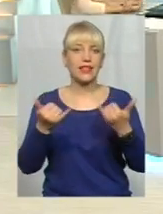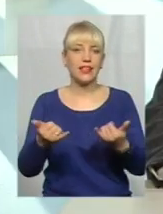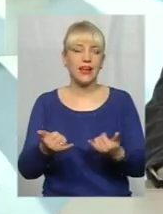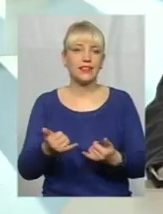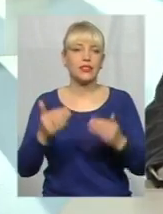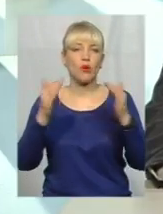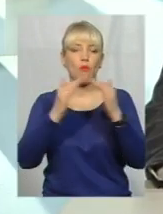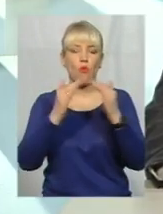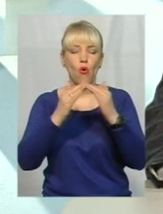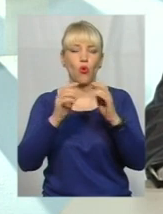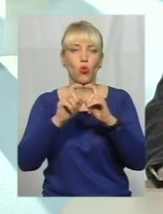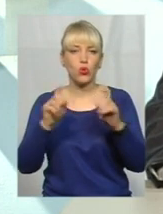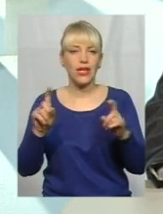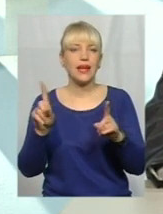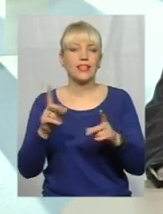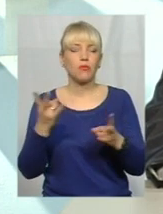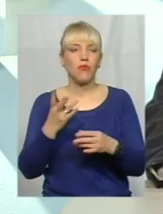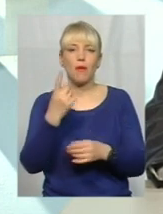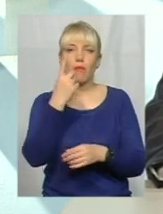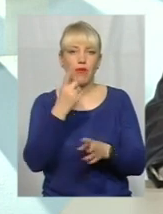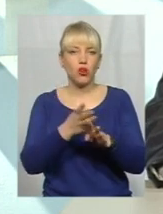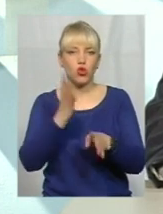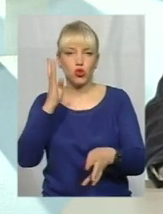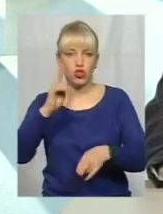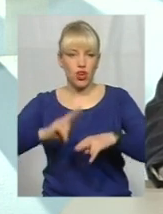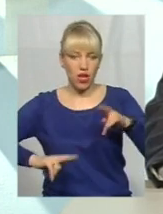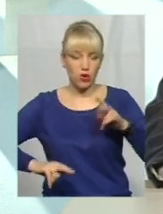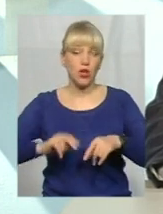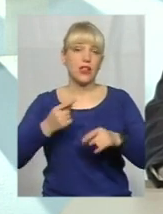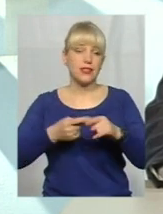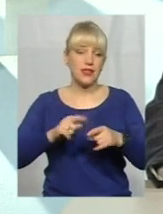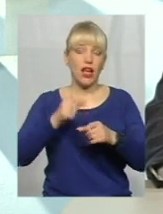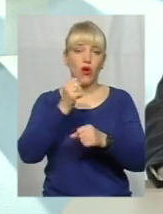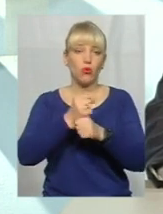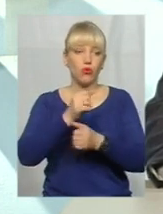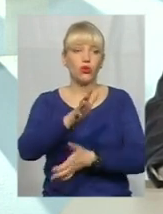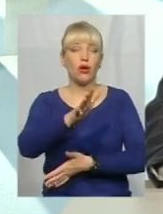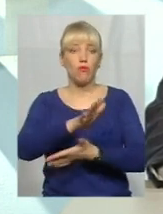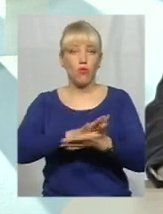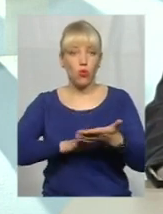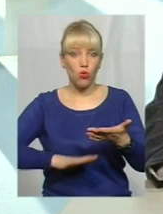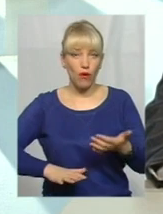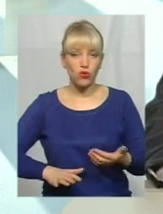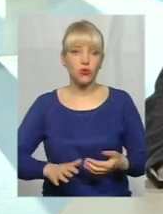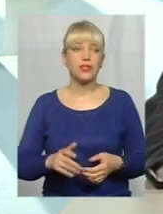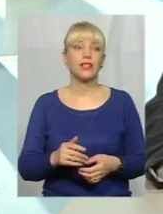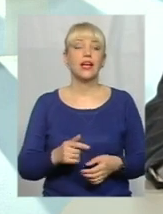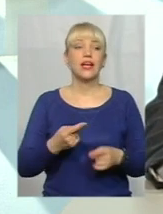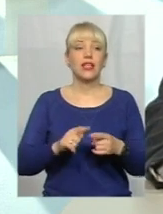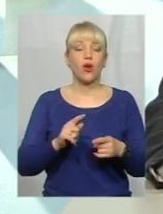які повинні бути першочергові. І робота ця продовжується і подалі. Кошти на